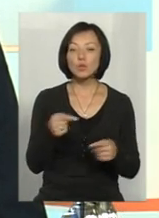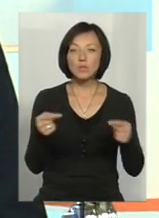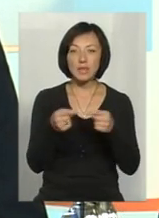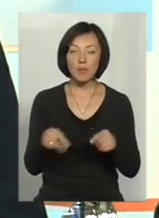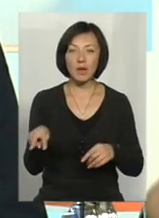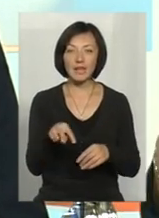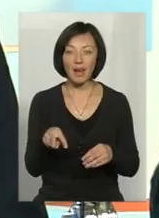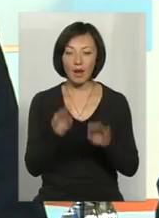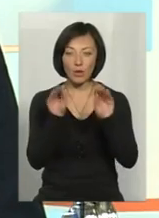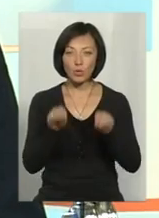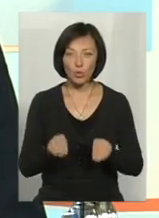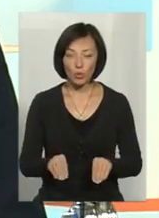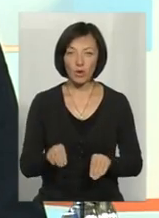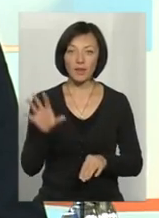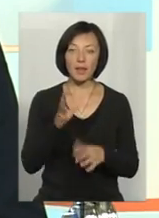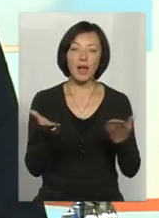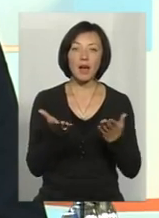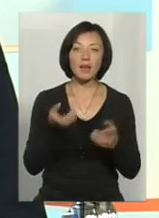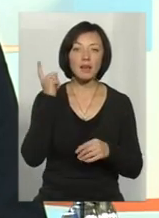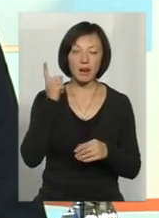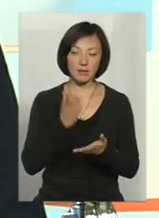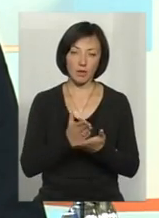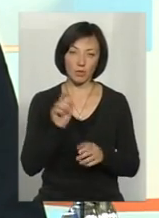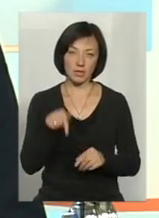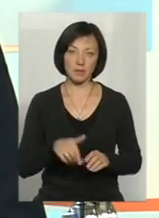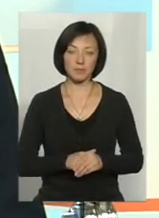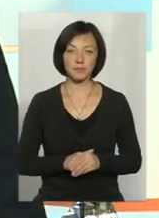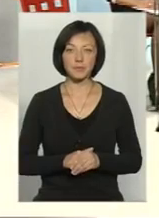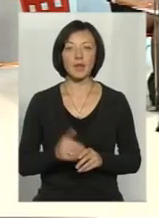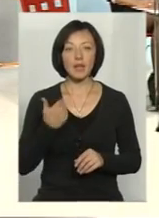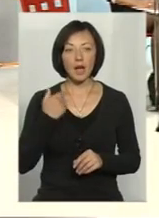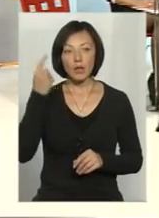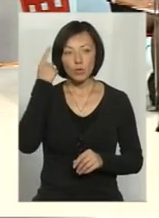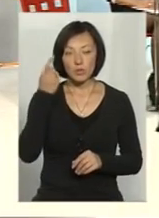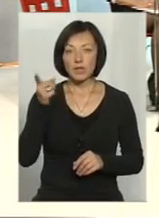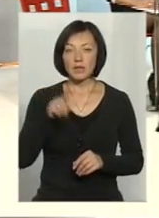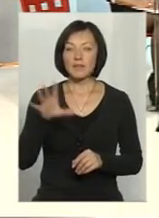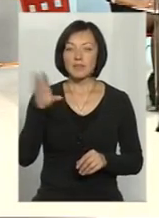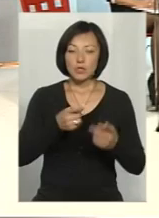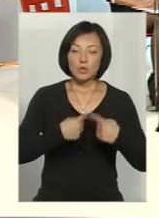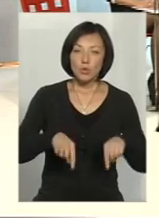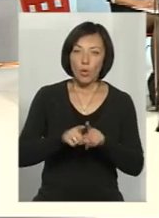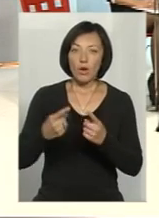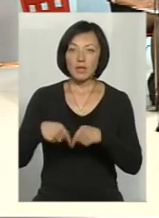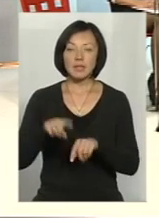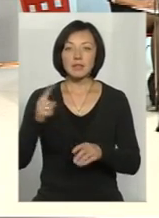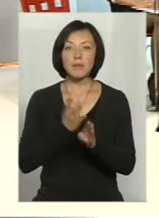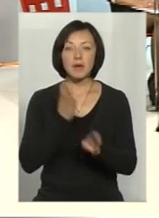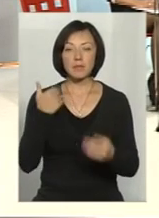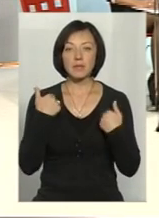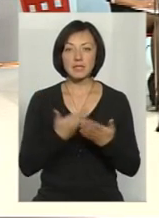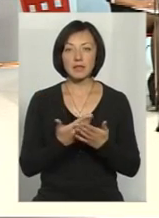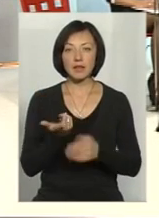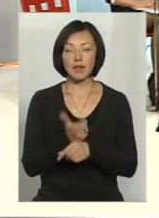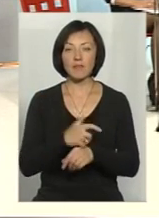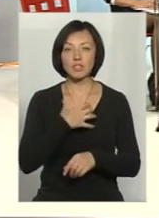літературу, в якій описані, які рарітети там знаходяться. Я думаю, що навіть у ці всі зони, насамперед, мені здається,